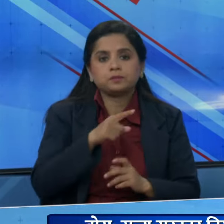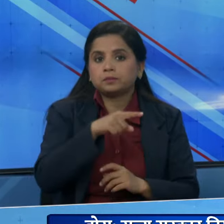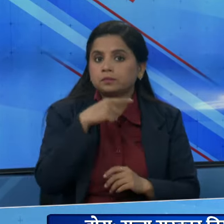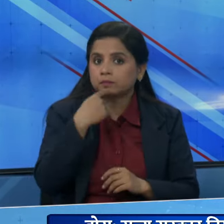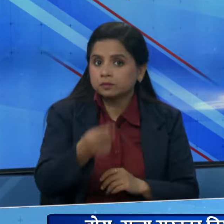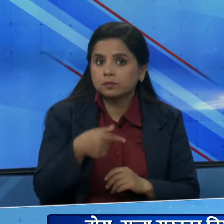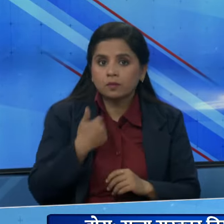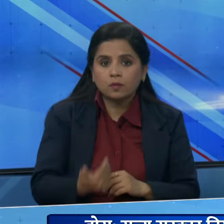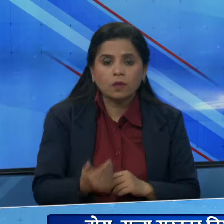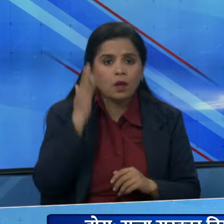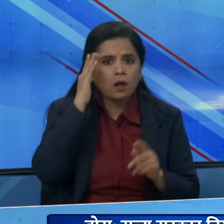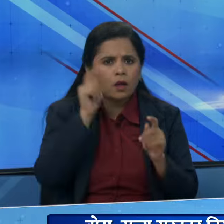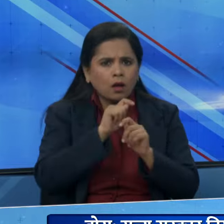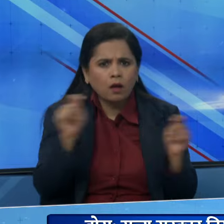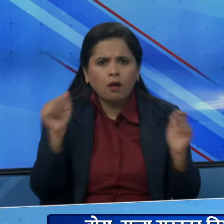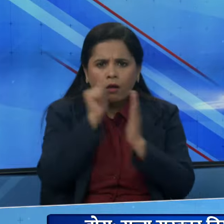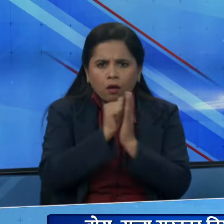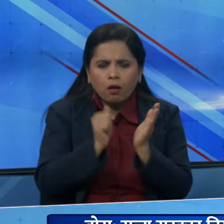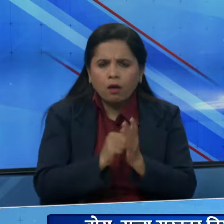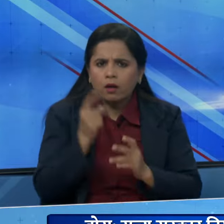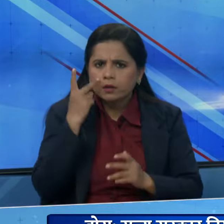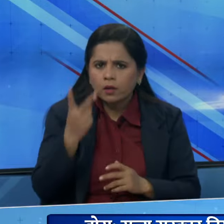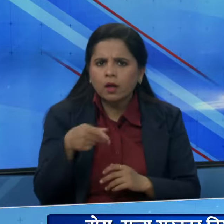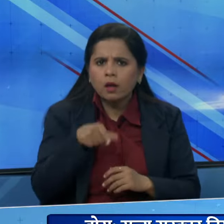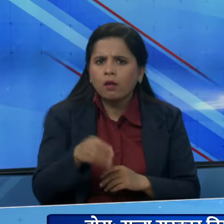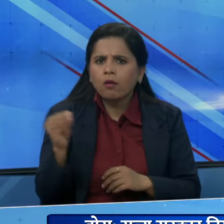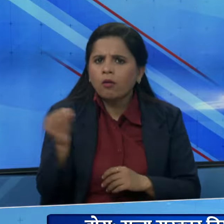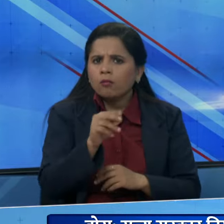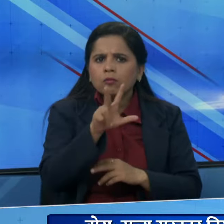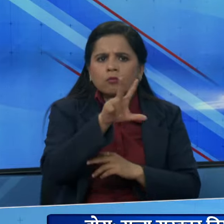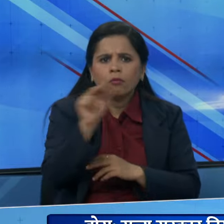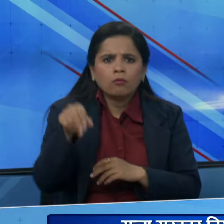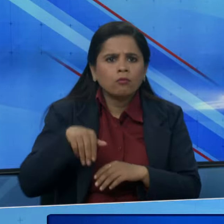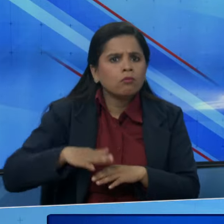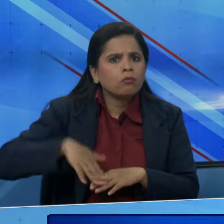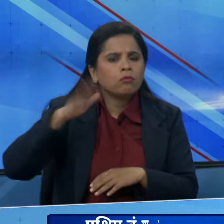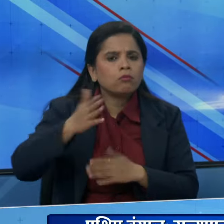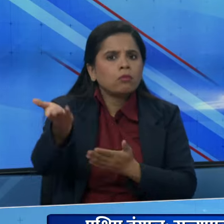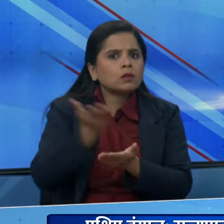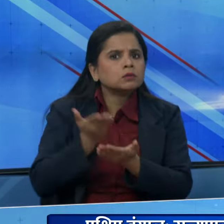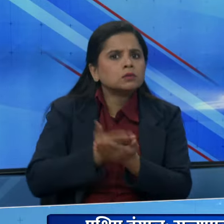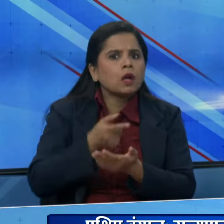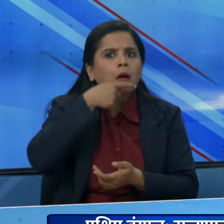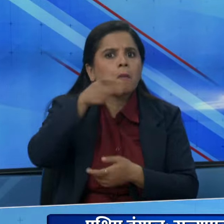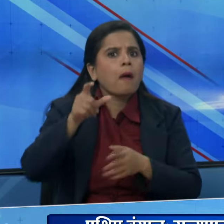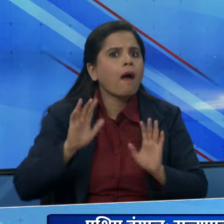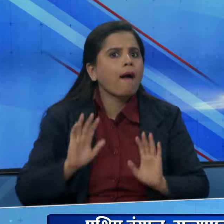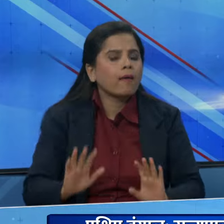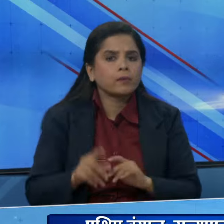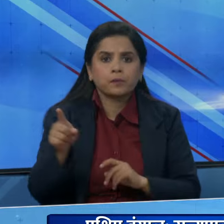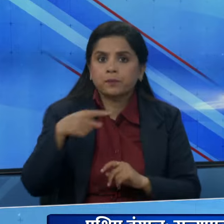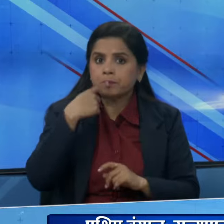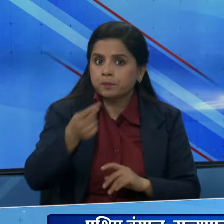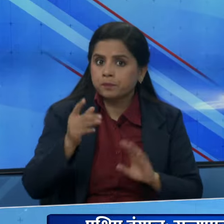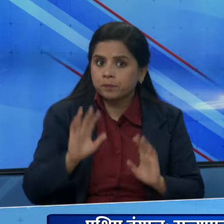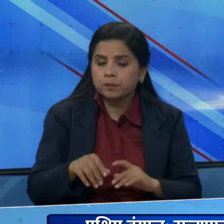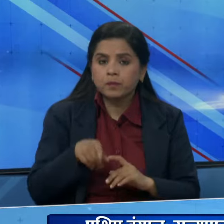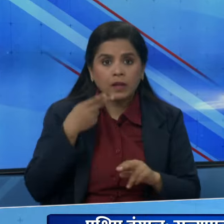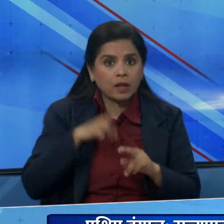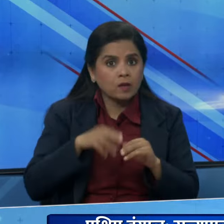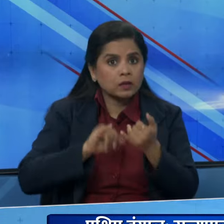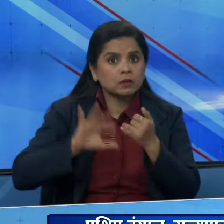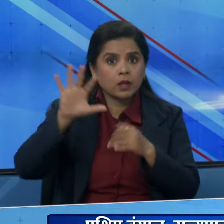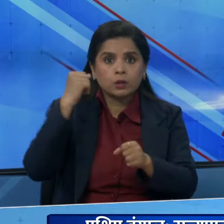कहा कि अगबारों के मताबिक इस मामले में 800 से ज्यादा याचिकाएं मिले हैं उन्होंने कहा कि अगर